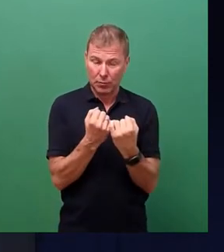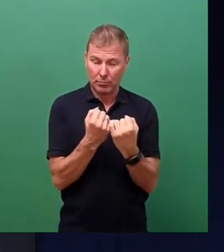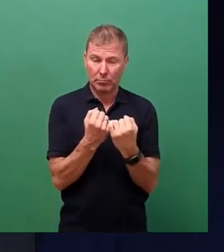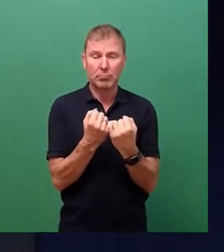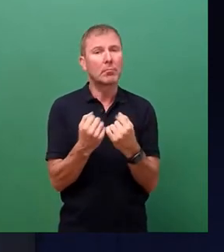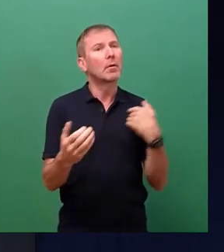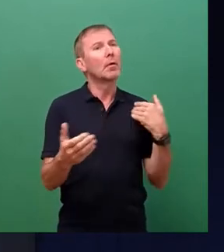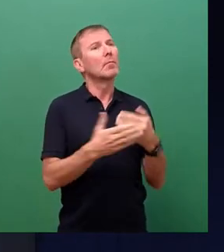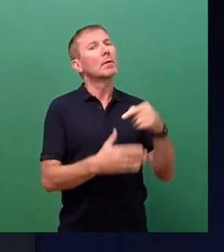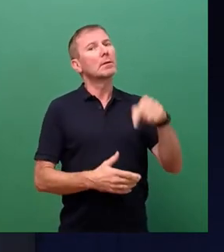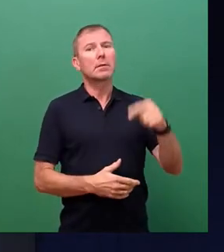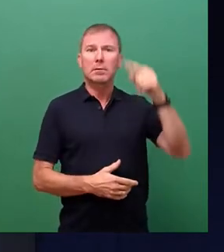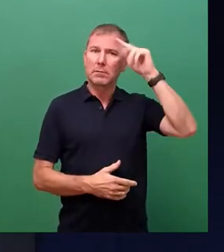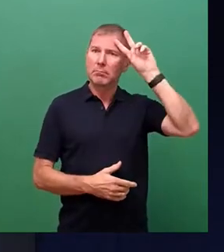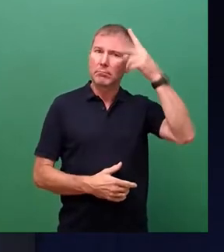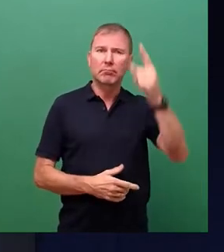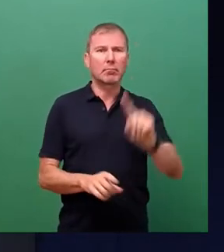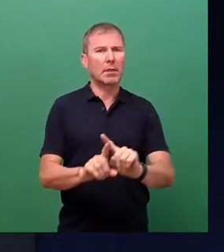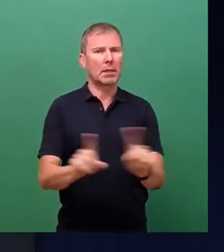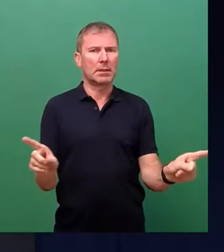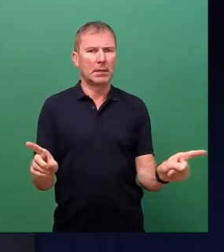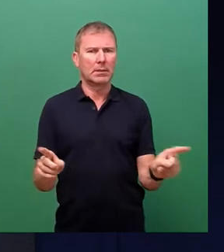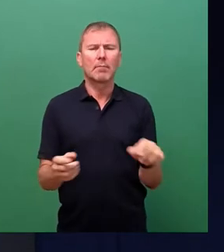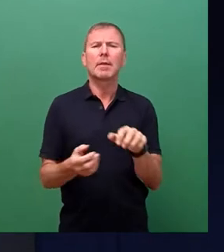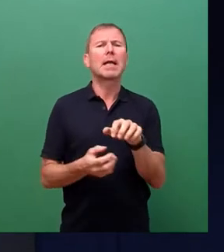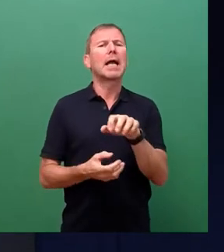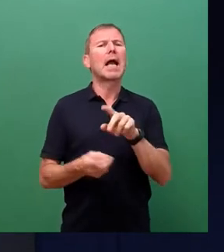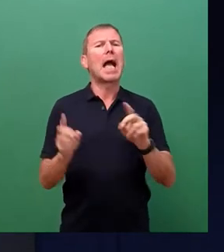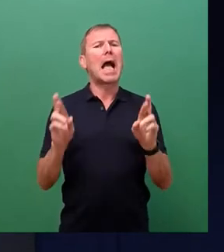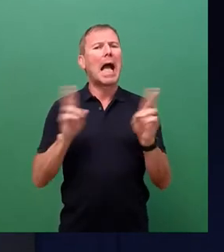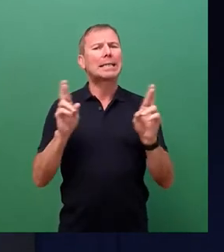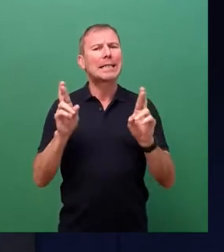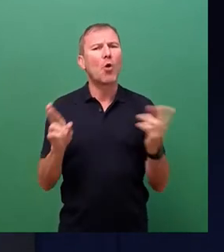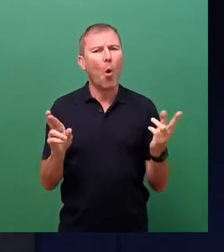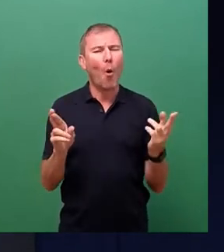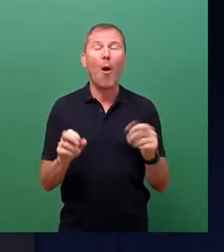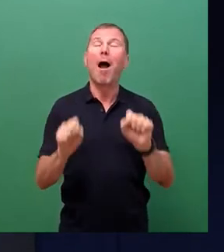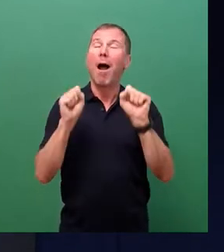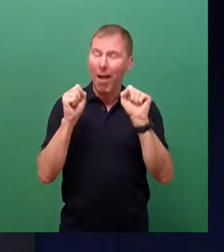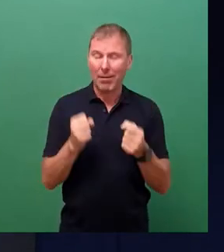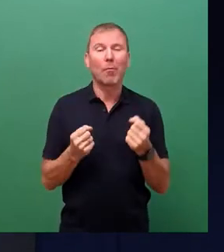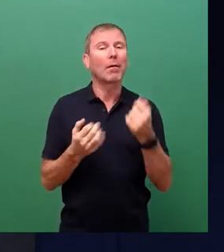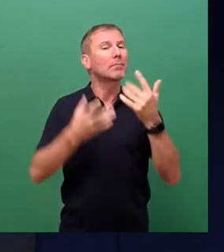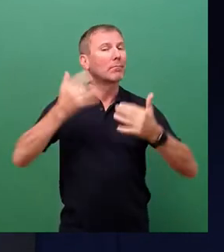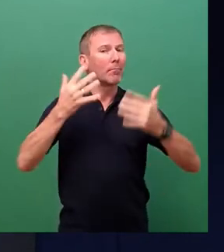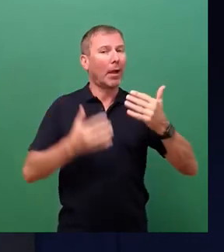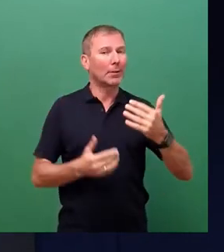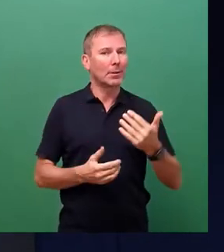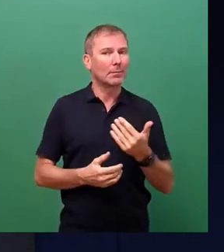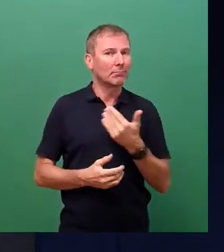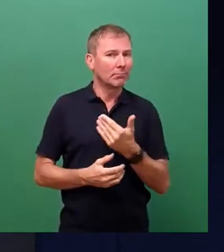nicht grundlegend geändert. Risiko kann man sogar mathematisch fassen als ein Produkt, nämlich aus der